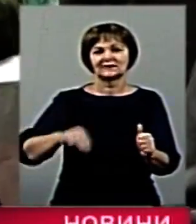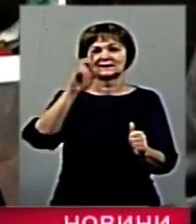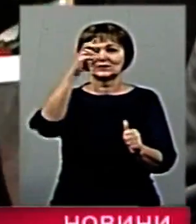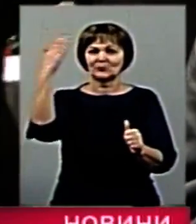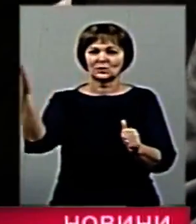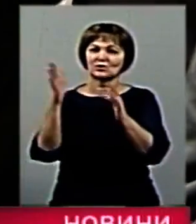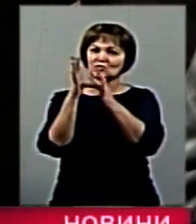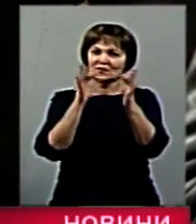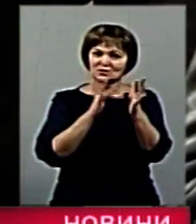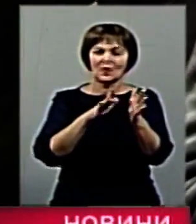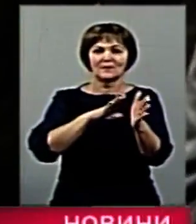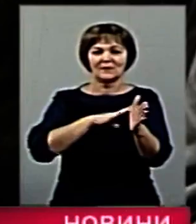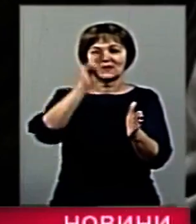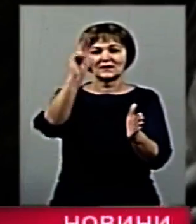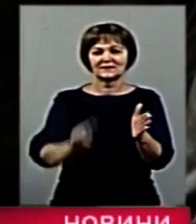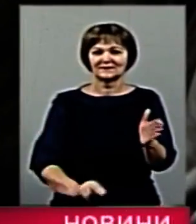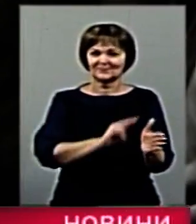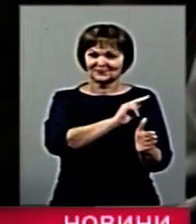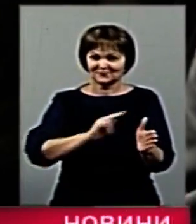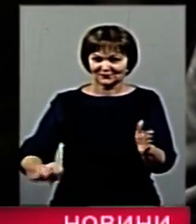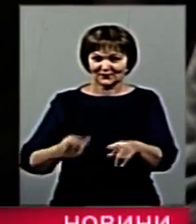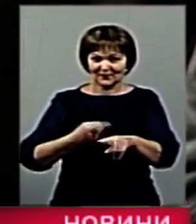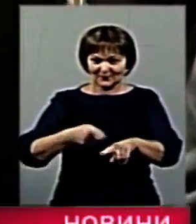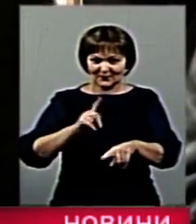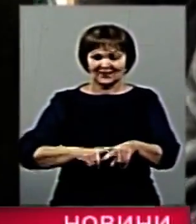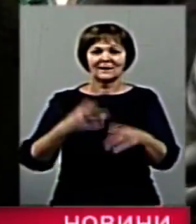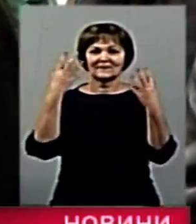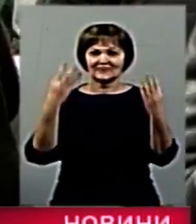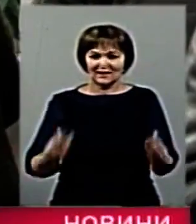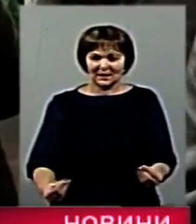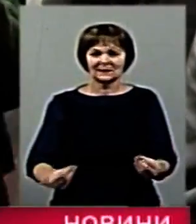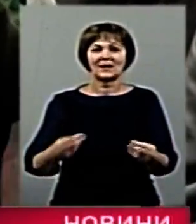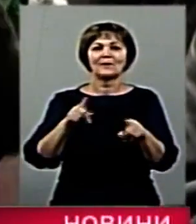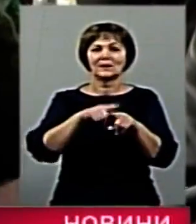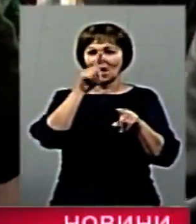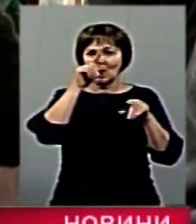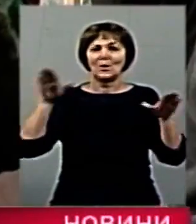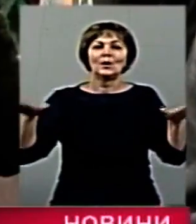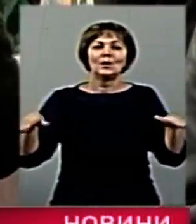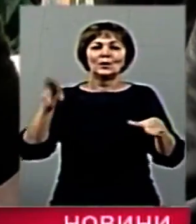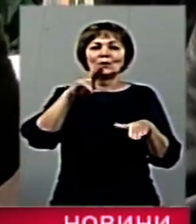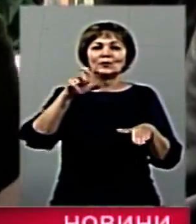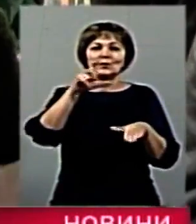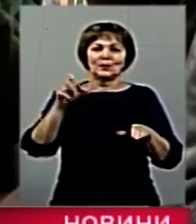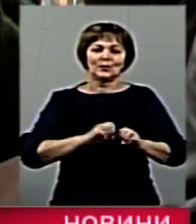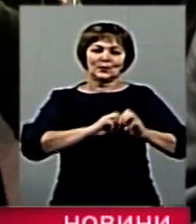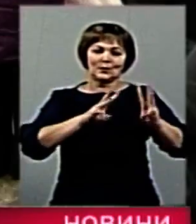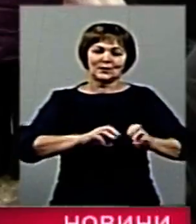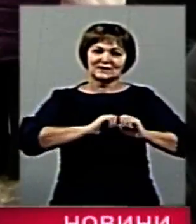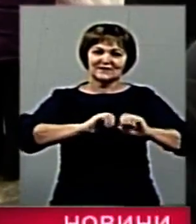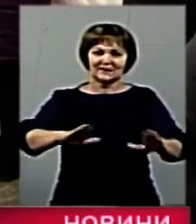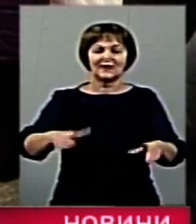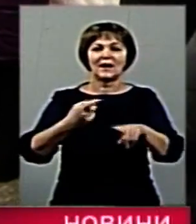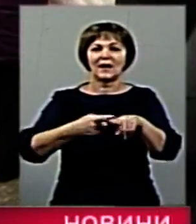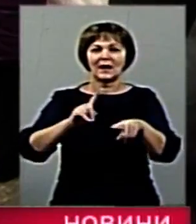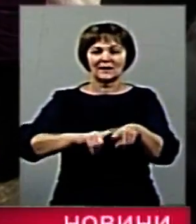Єордані, до нього прийшов Дух Святий в образі голуба. Це очищення душі, це очищення від гріхів.